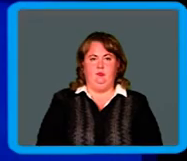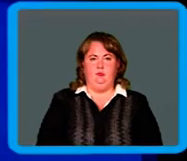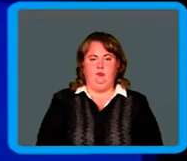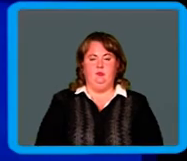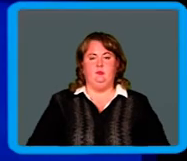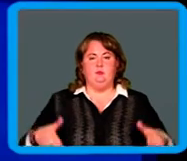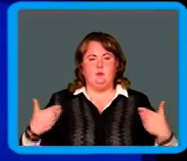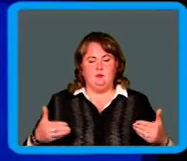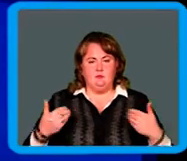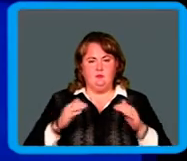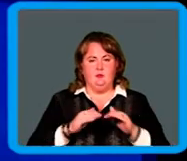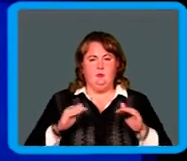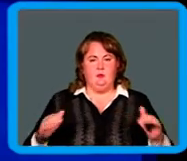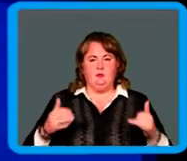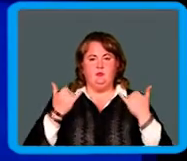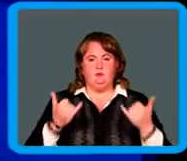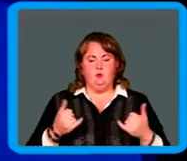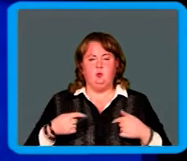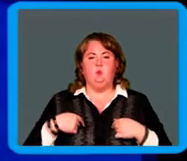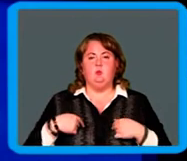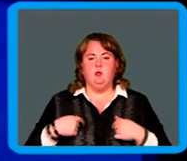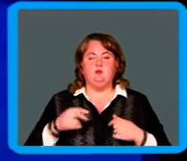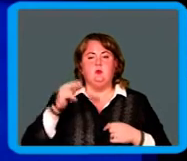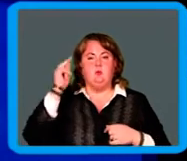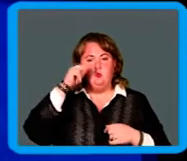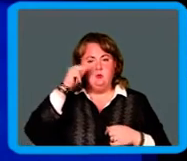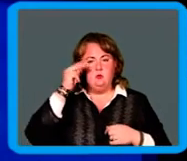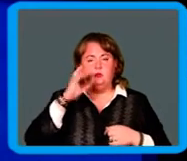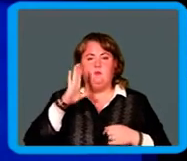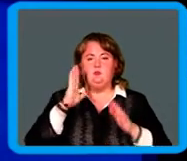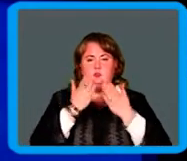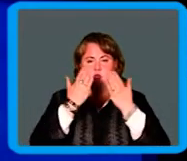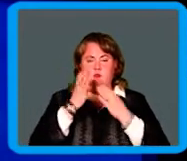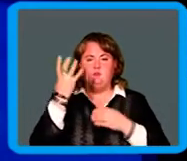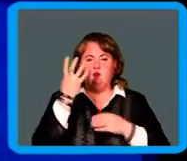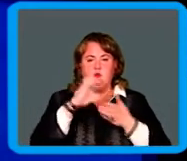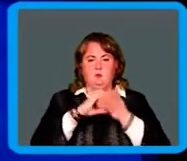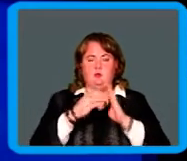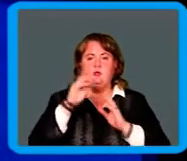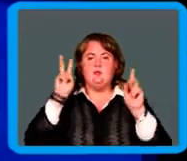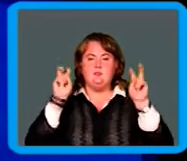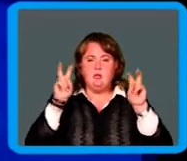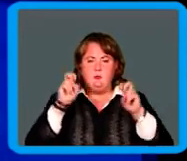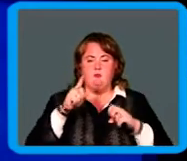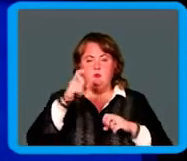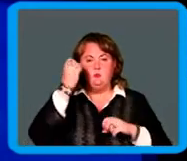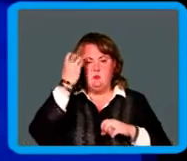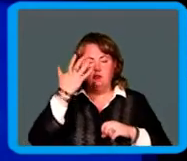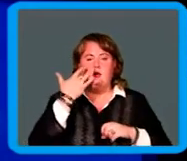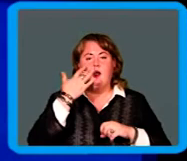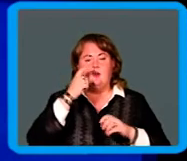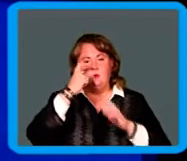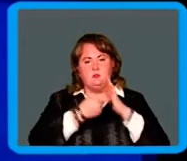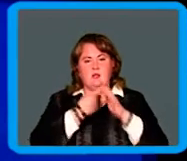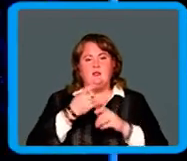Здравствуйте, ребята! Сегодня у нас урок чтения в четвертом классе. А тему урока вы узнаете, когда отгадаете